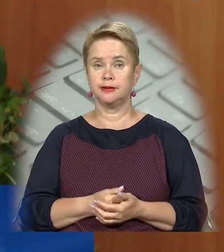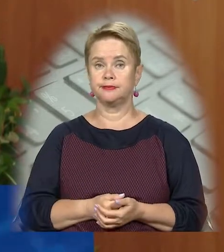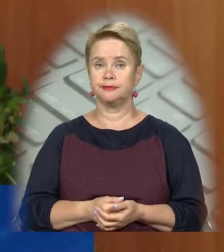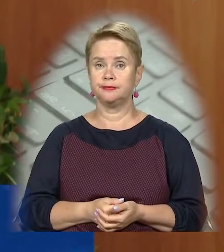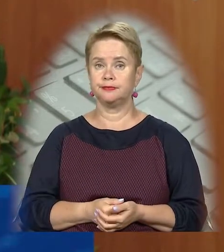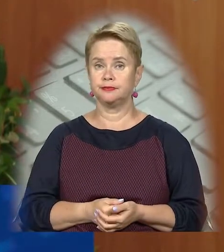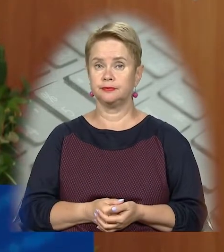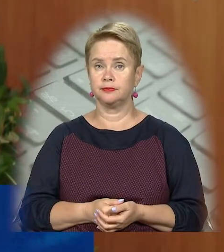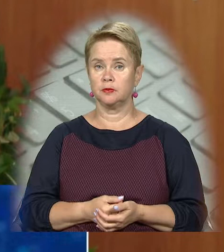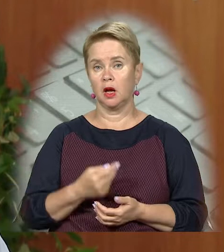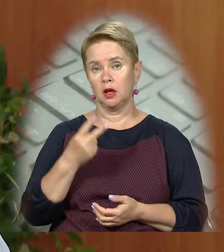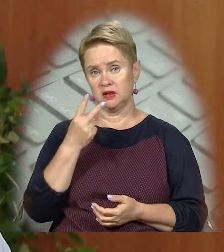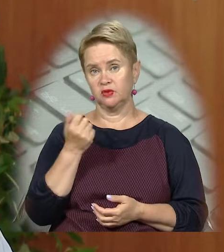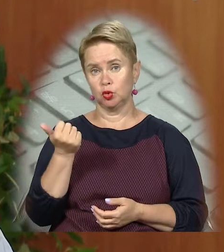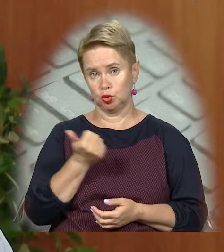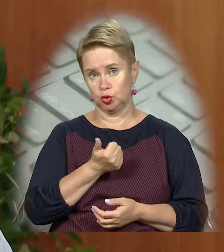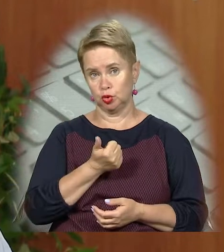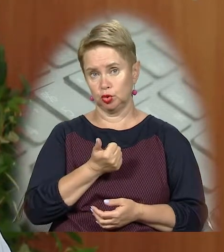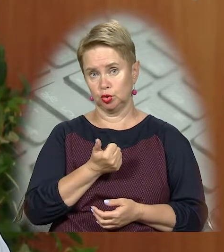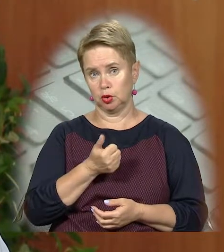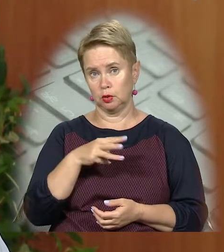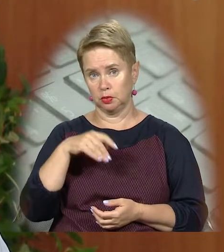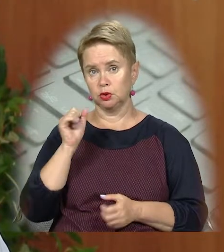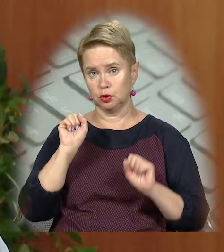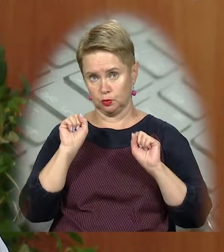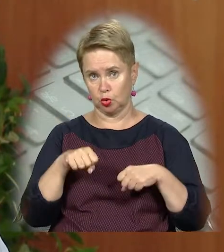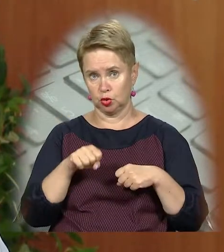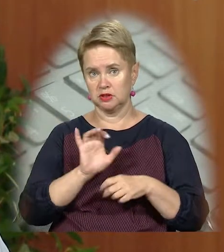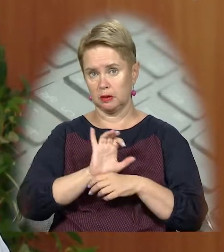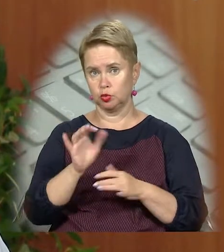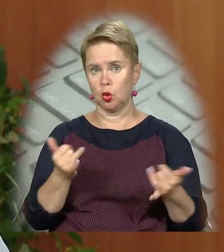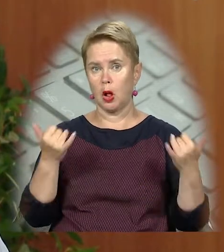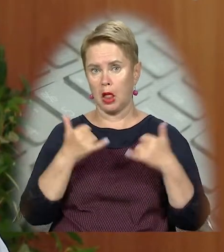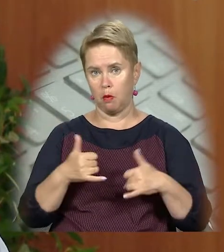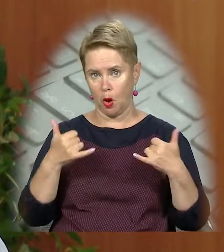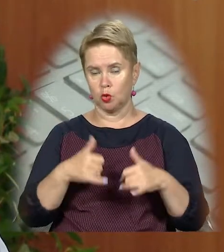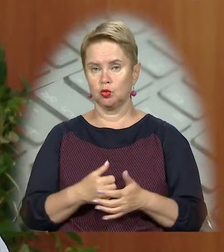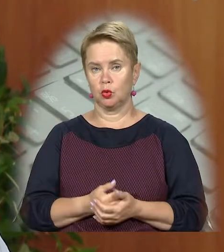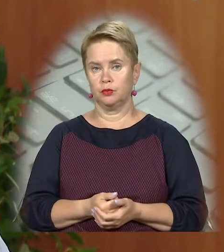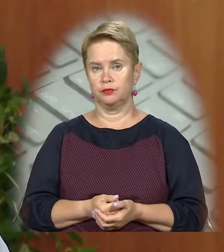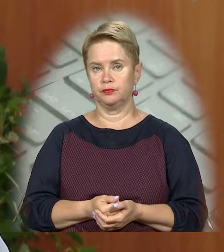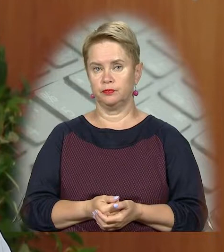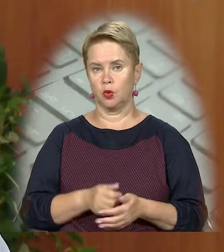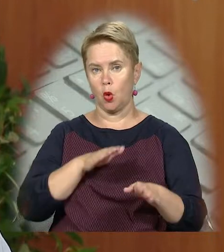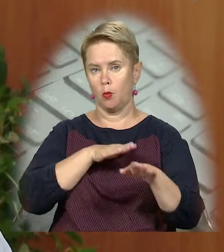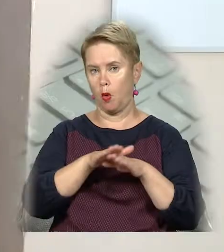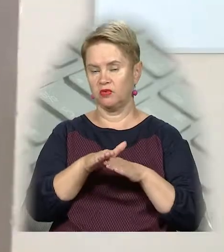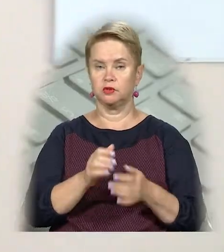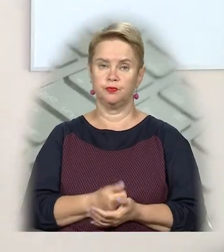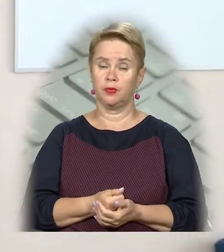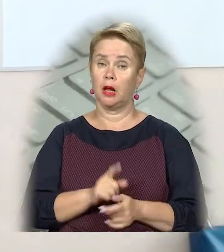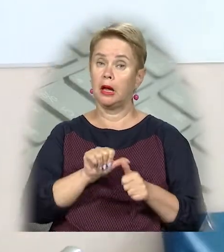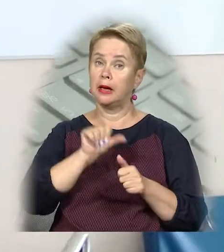мабуть, двох тижнів ми вже зможемо запустити лабораторію у повну хід.